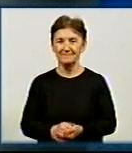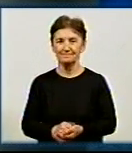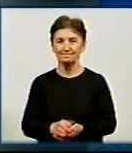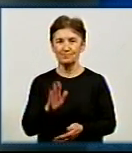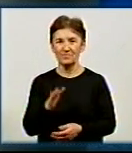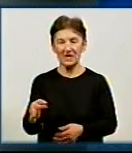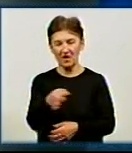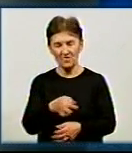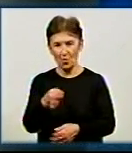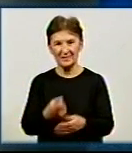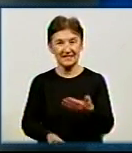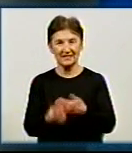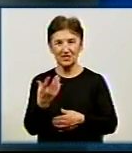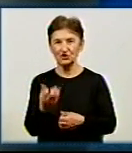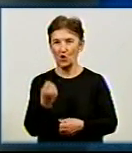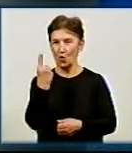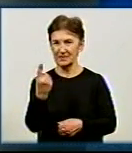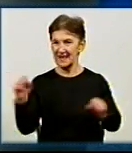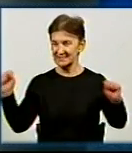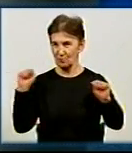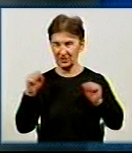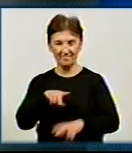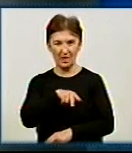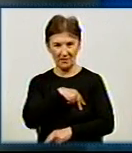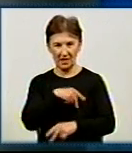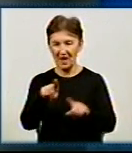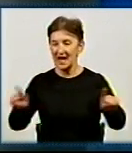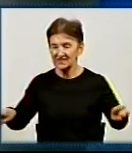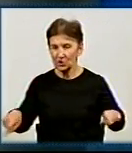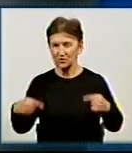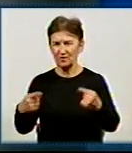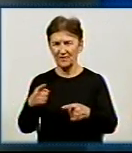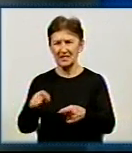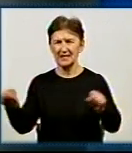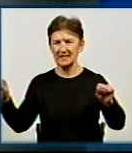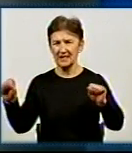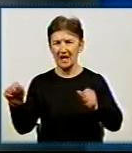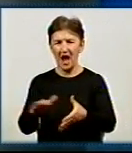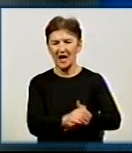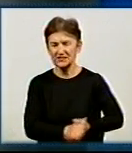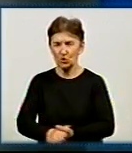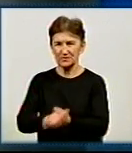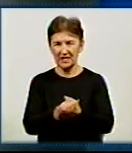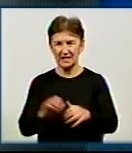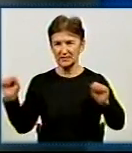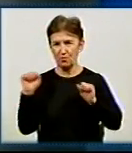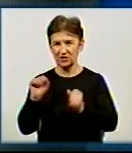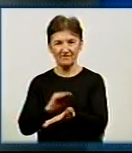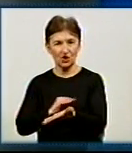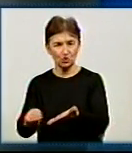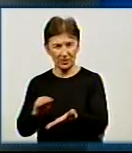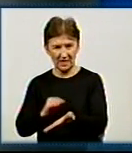області з'явилась ще одна спортивна премія. Її заснувала обласна організація асоціації спортивних журналістів спільно з